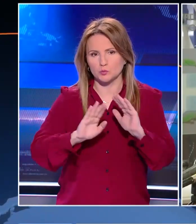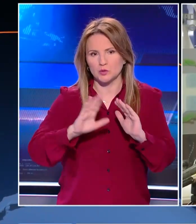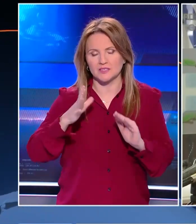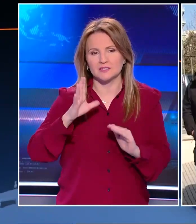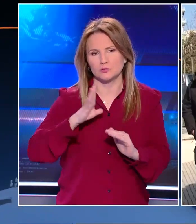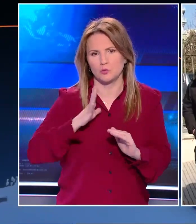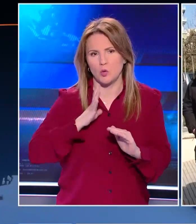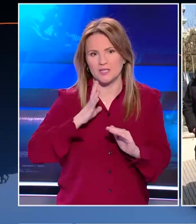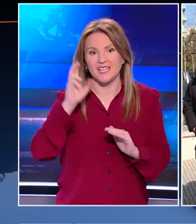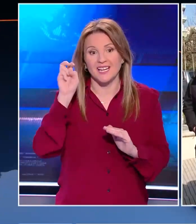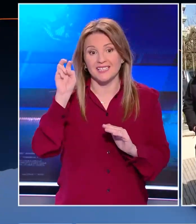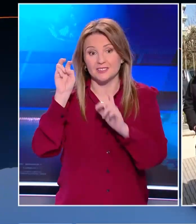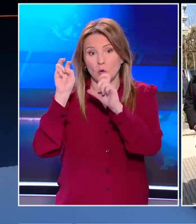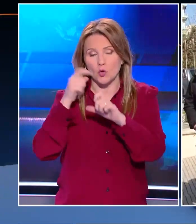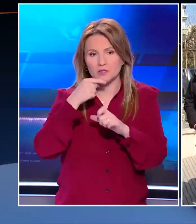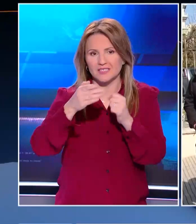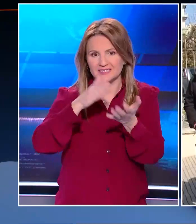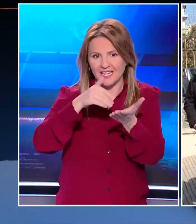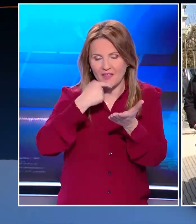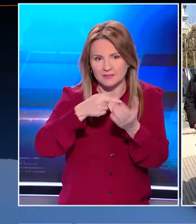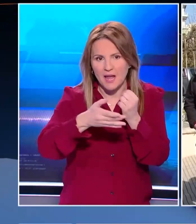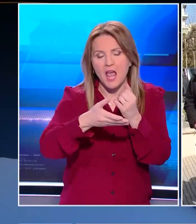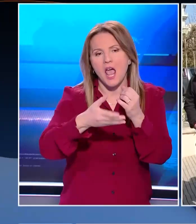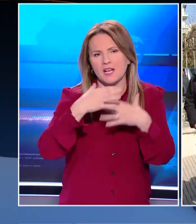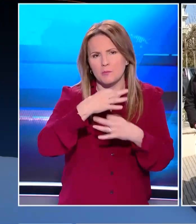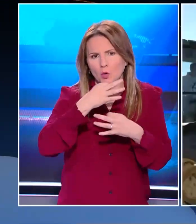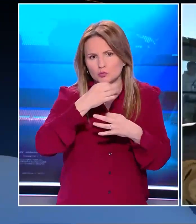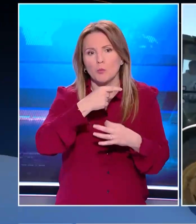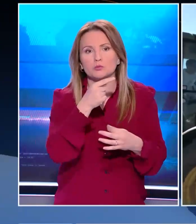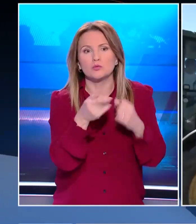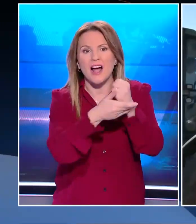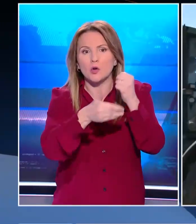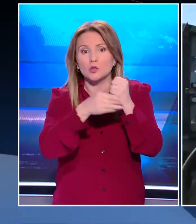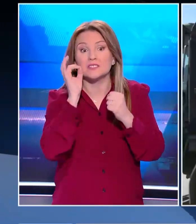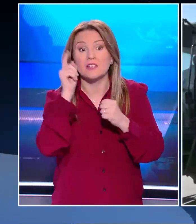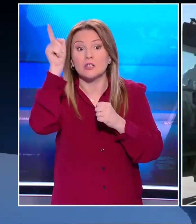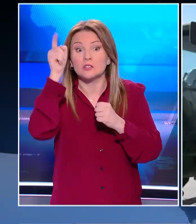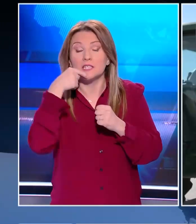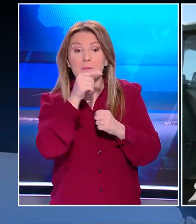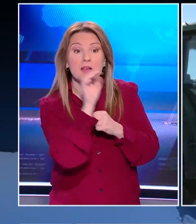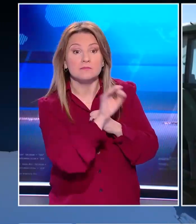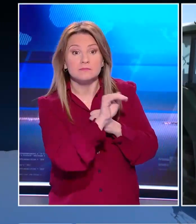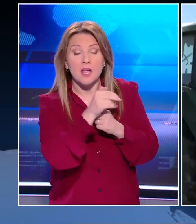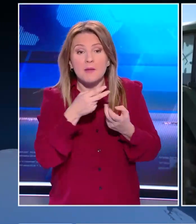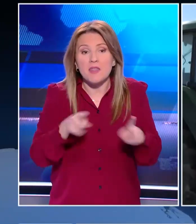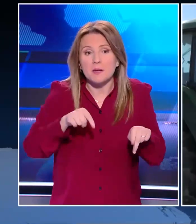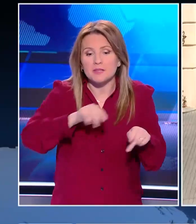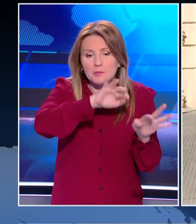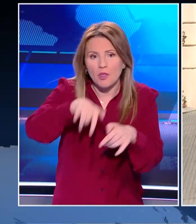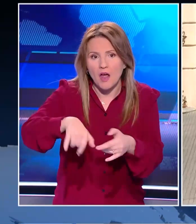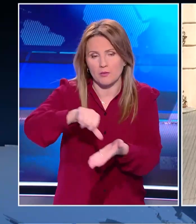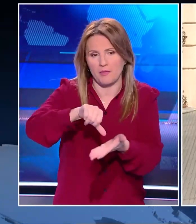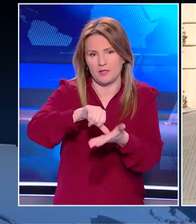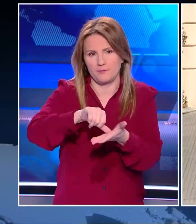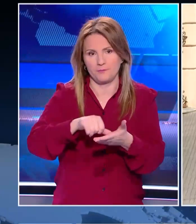Πολίτη Μιχάλης Χρυσοχοίδης ξεκαθάρισε σε συνάντησή του με εκπροσώπους των αγροτών στη Θεσσαλονίκη ότι δεν πρόκειται να επιτραπεί η είσοδος των τρακτέρ στην Αθήνα.